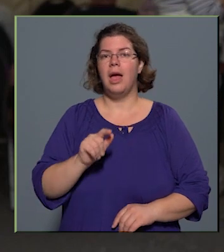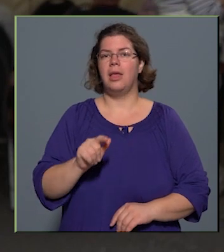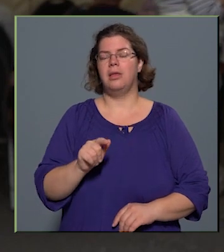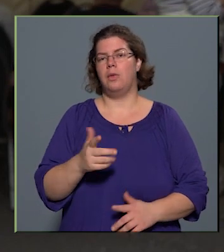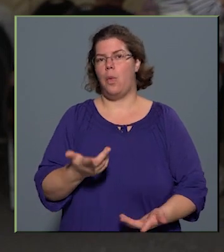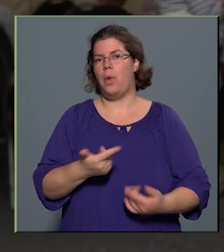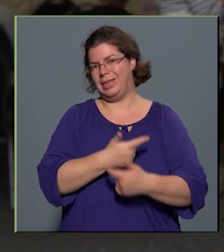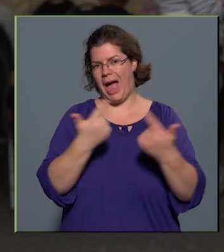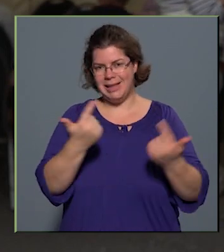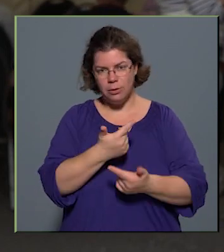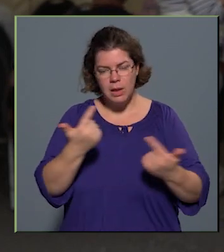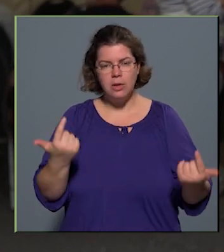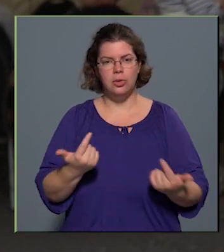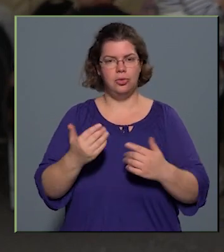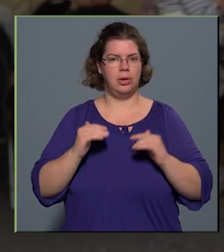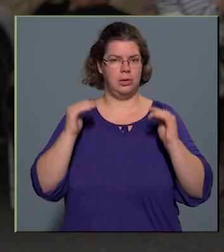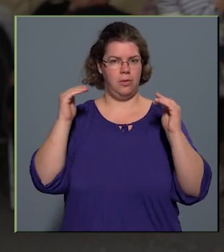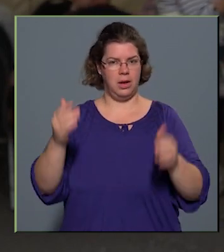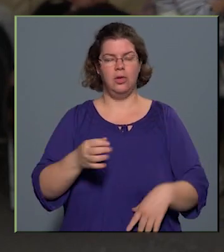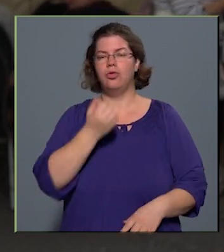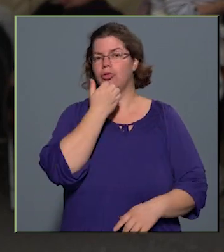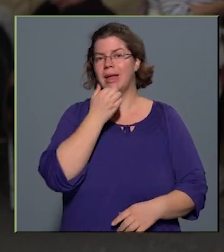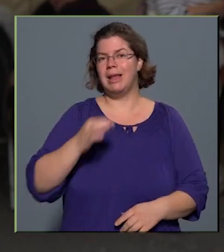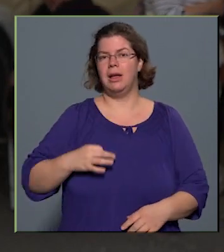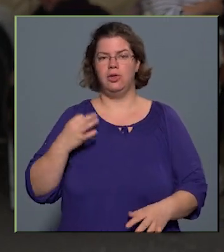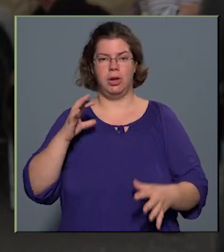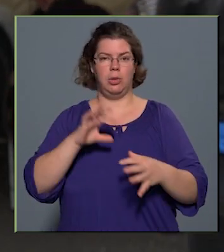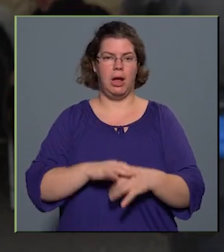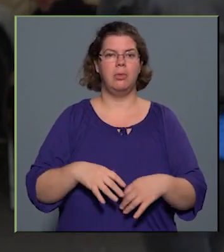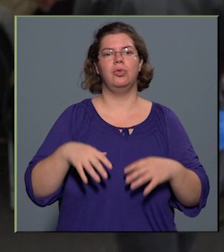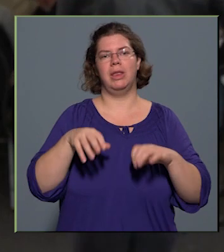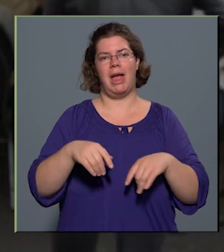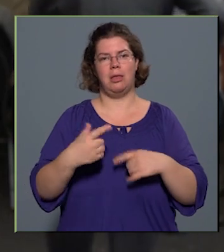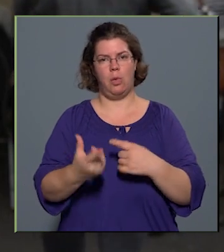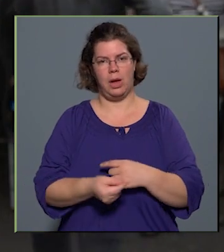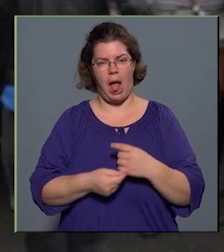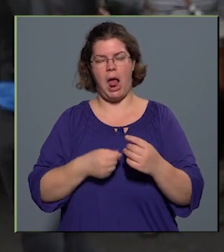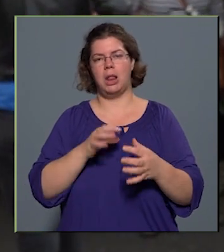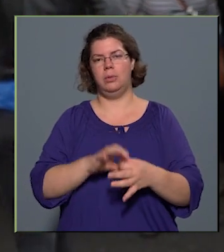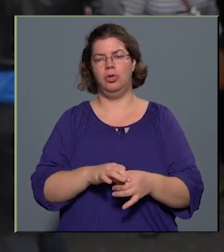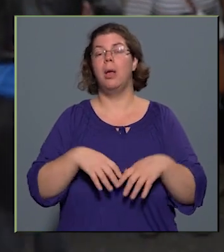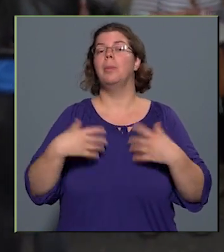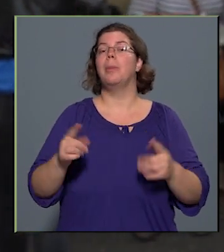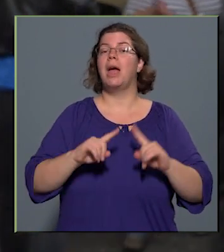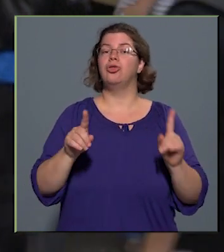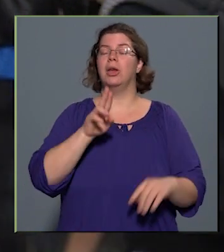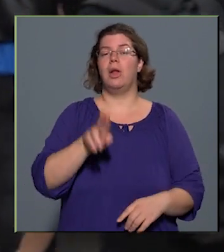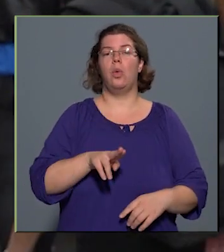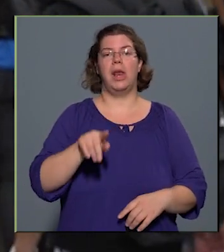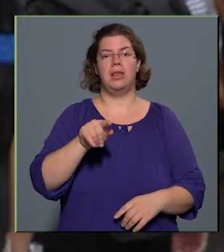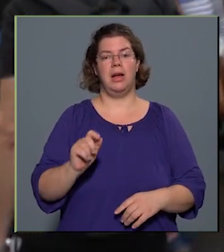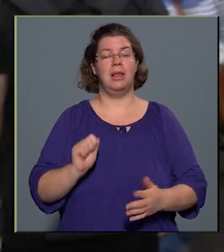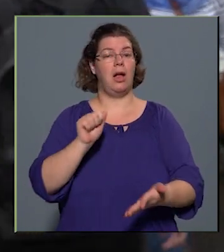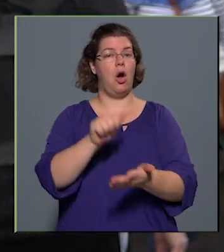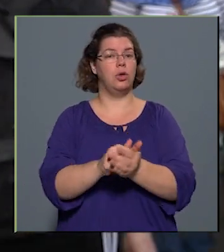az ő tájékozottságukat növeli a saját egészségükkel kapcsolatban, vagy a teendőkkel kapcsolatban, másrészt pedig a kórháznak ezt az